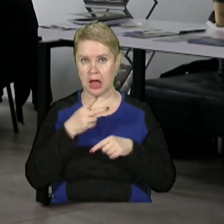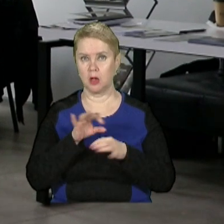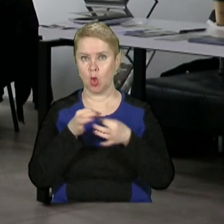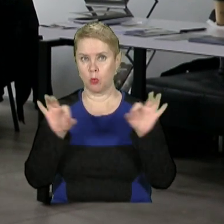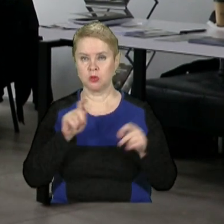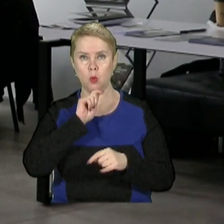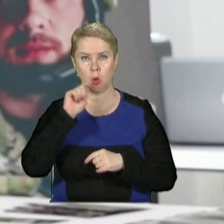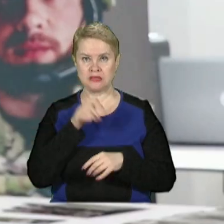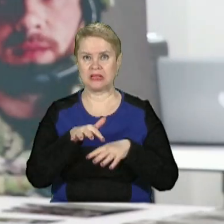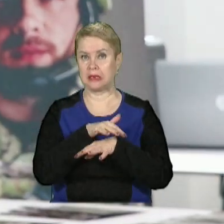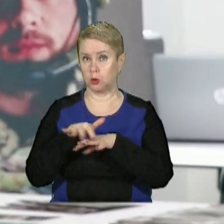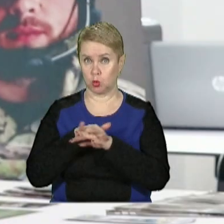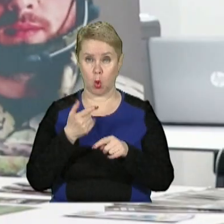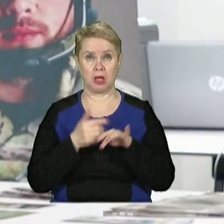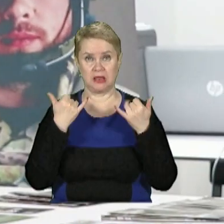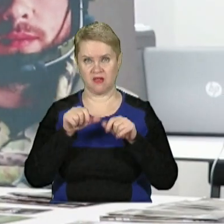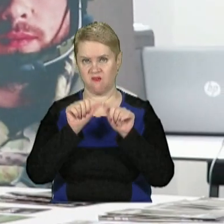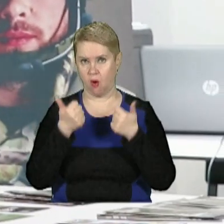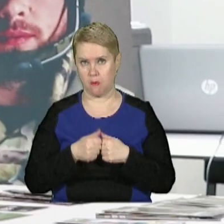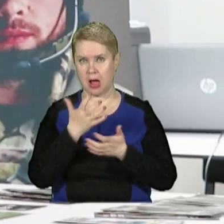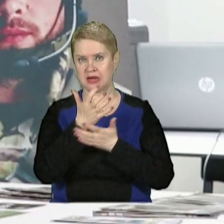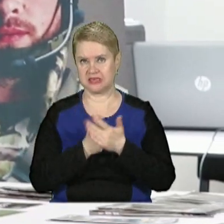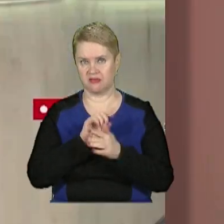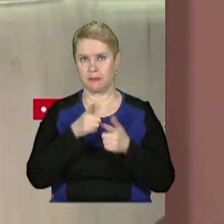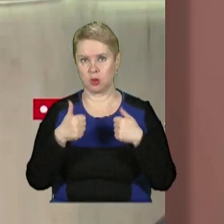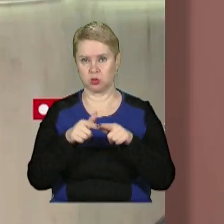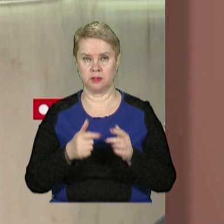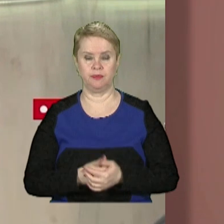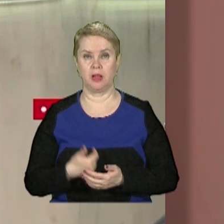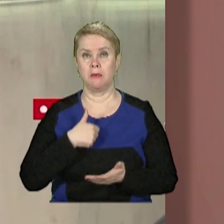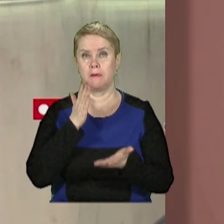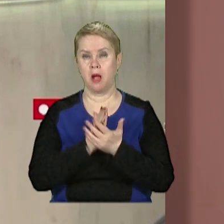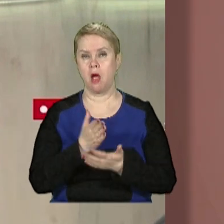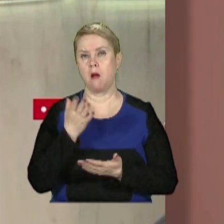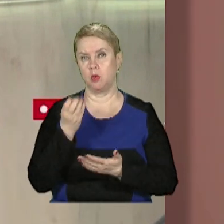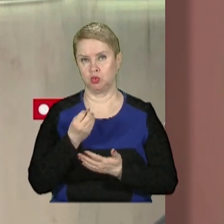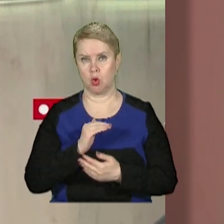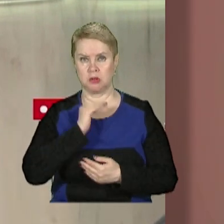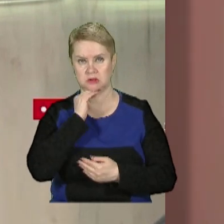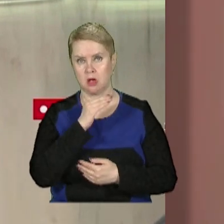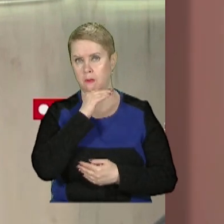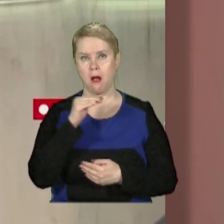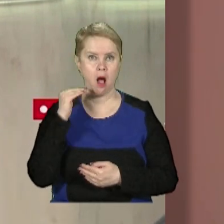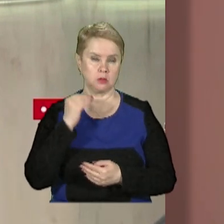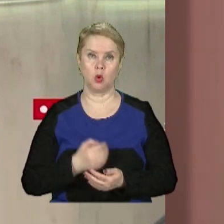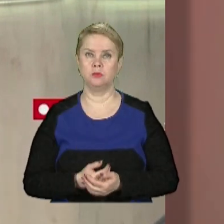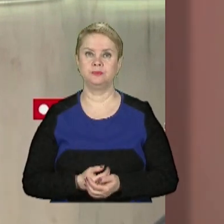деокупації українських територій. Нині формують резервні підрозділи. Ми маємо ще достатньо багато